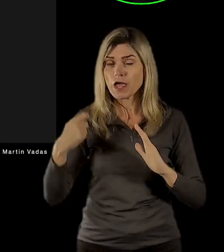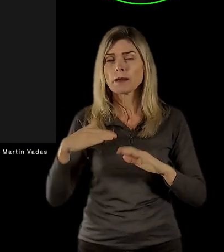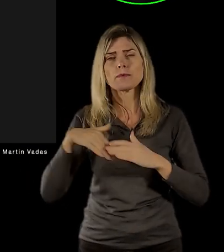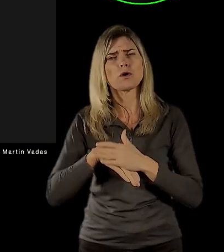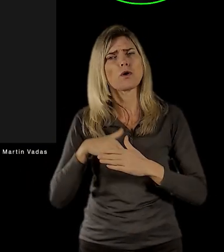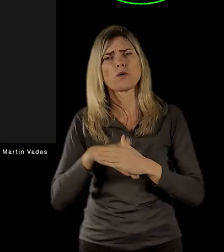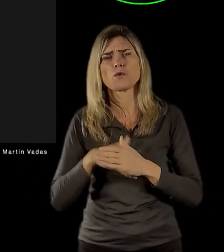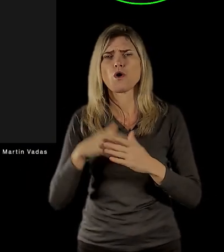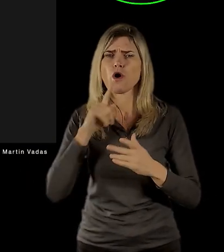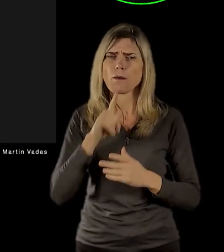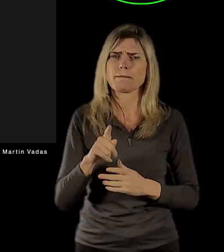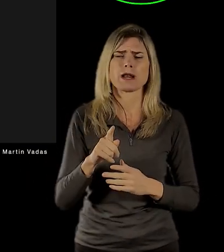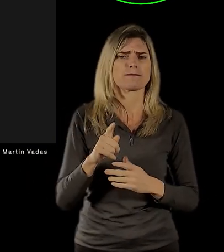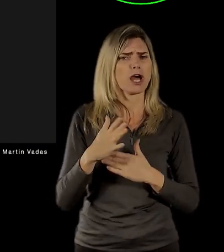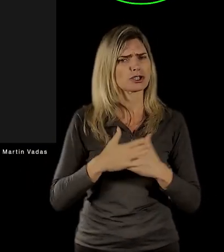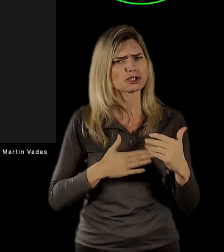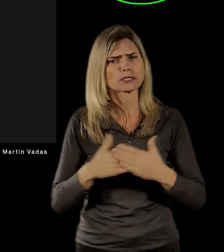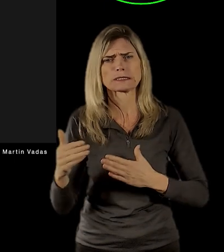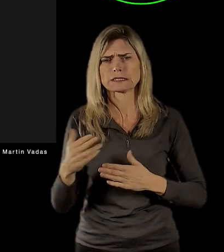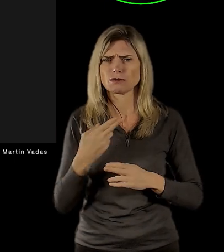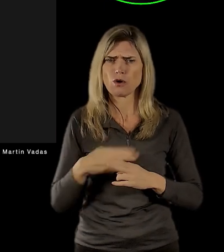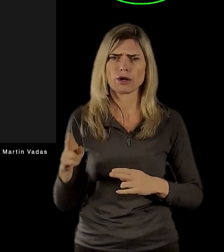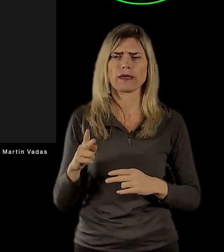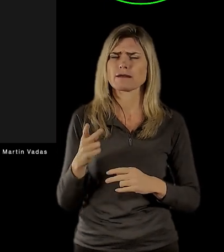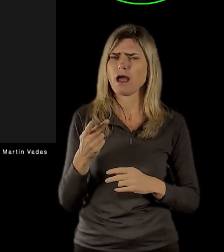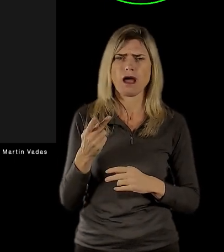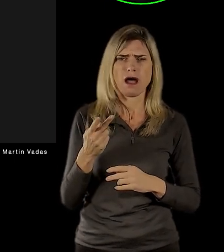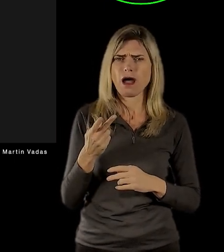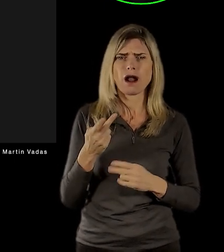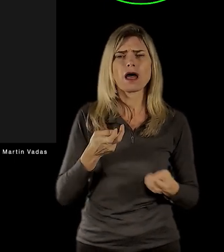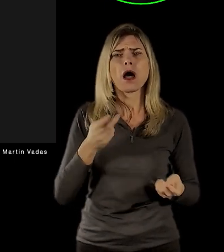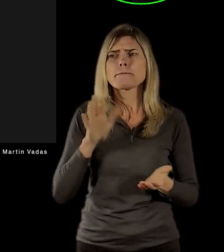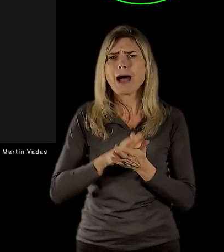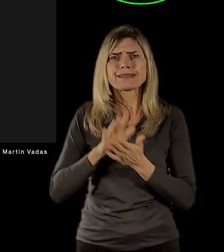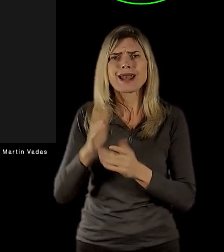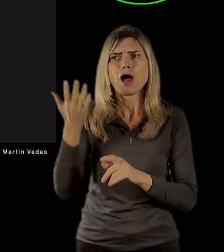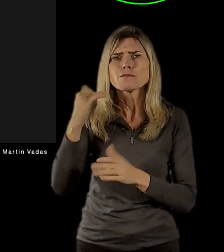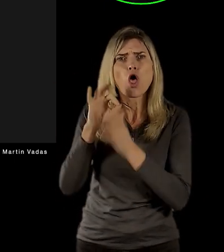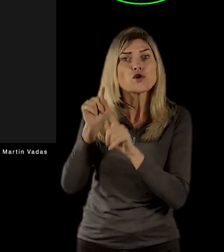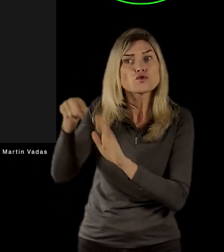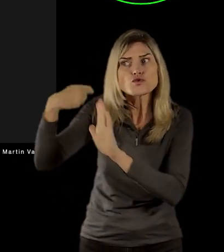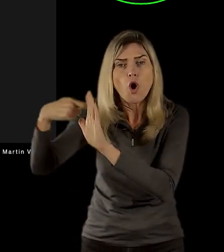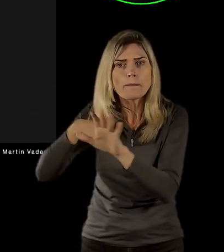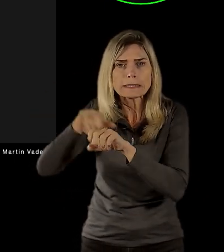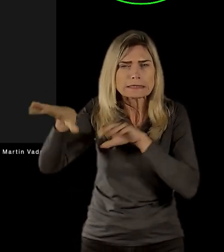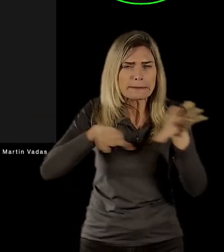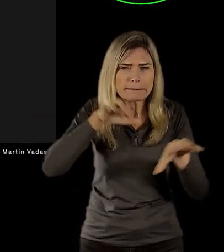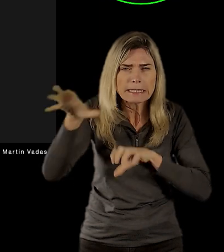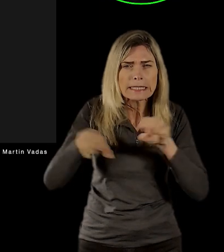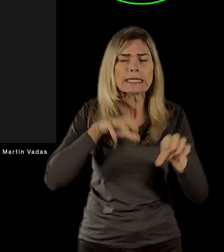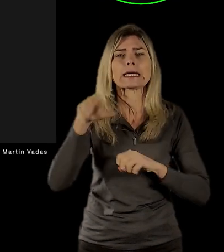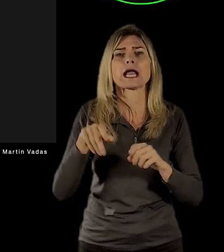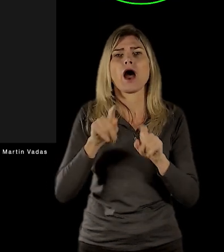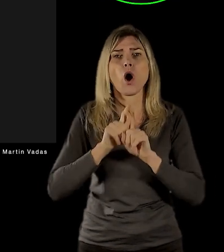skladebnou prací, kde se bude používat jenom archivní materiály, jak filmové, tak